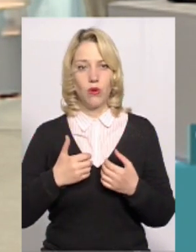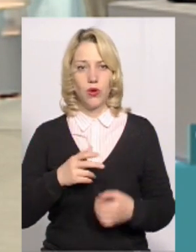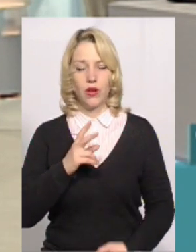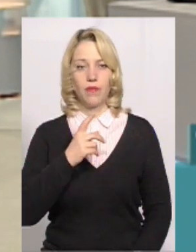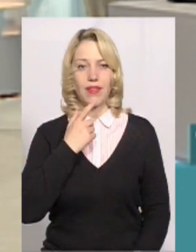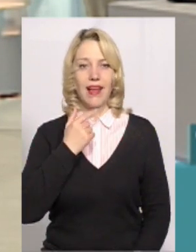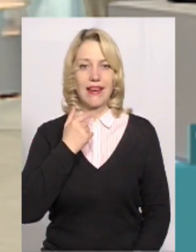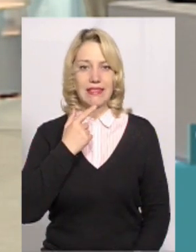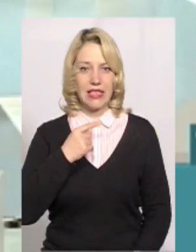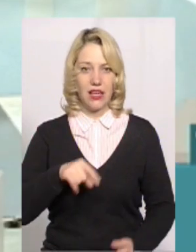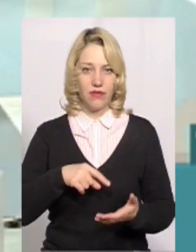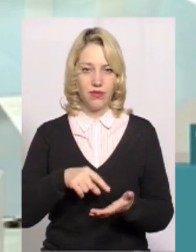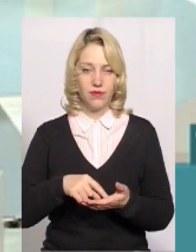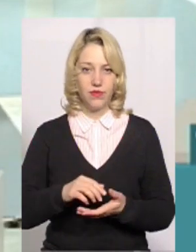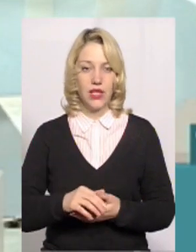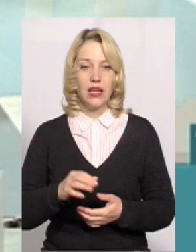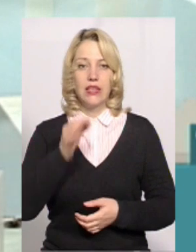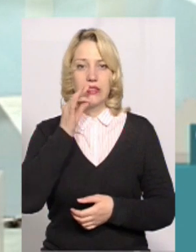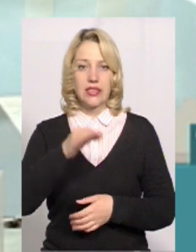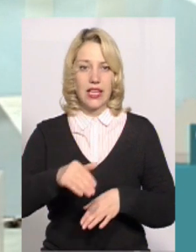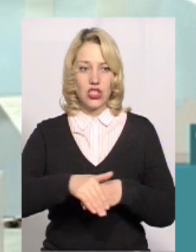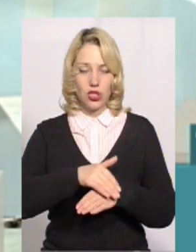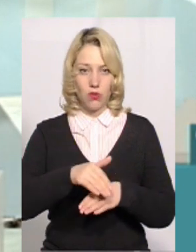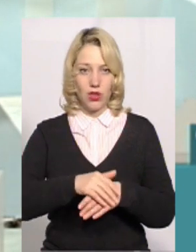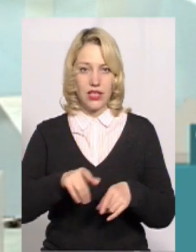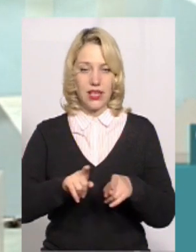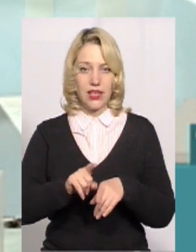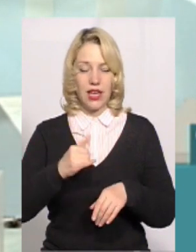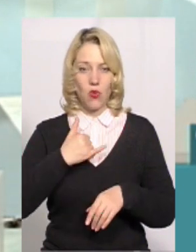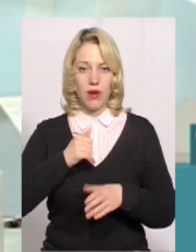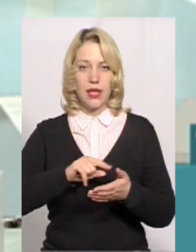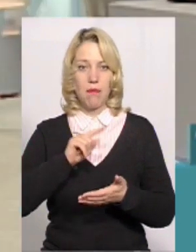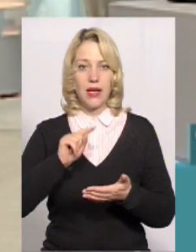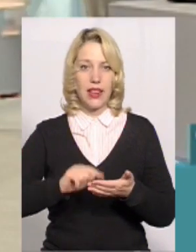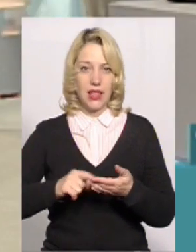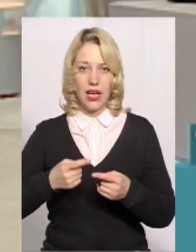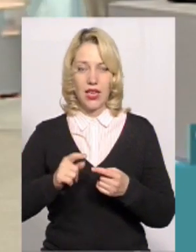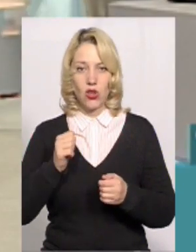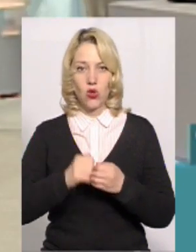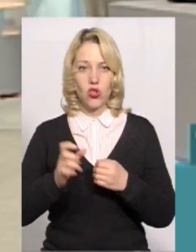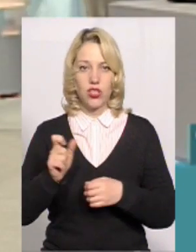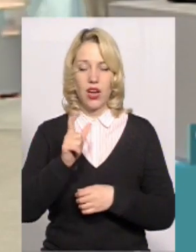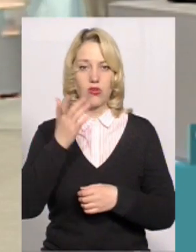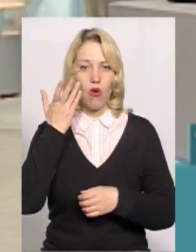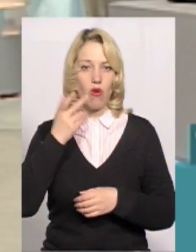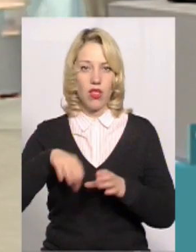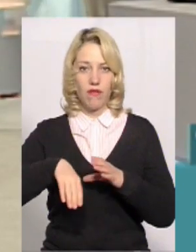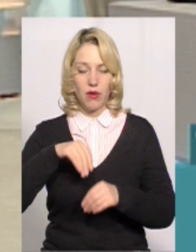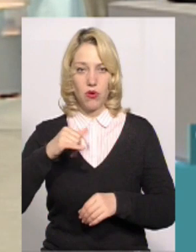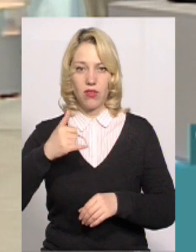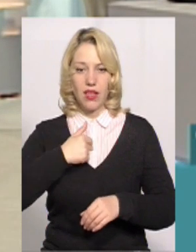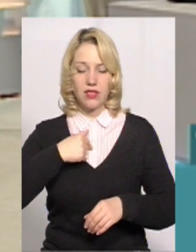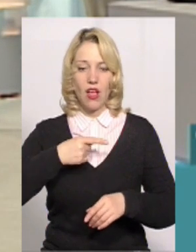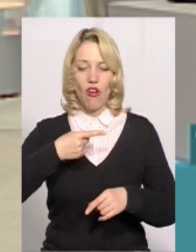красиво. Скажіть, будь ласка, ось таке в мене питання. Каждый раз, коли вибори, нас